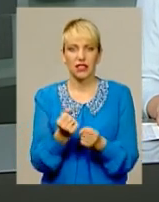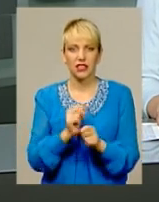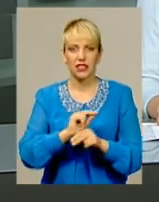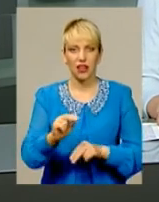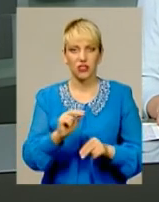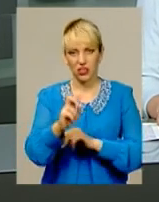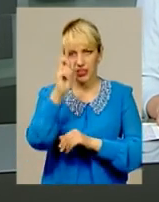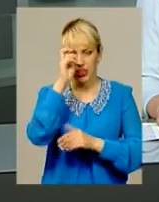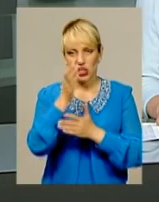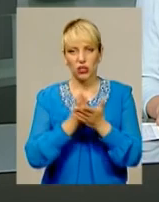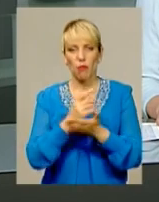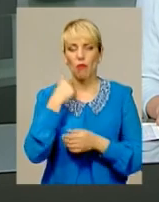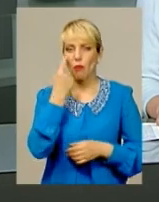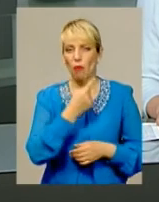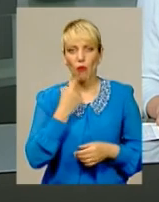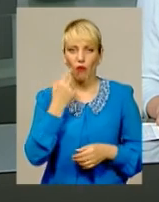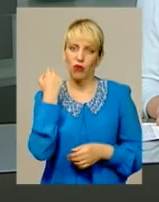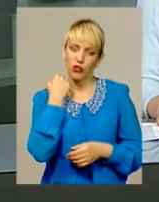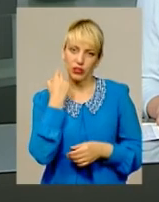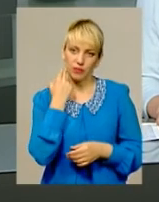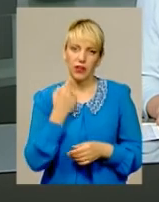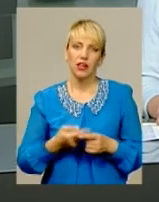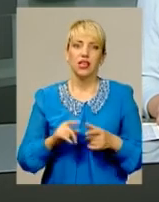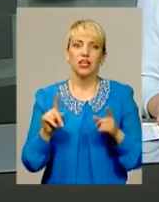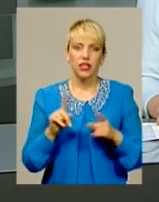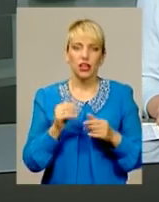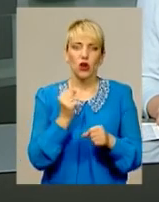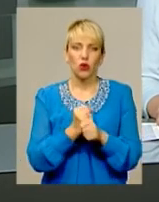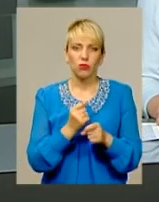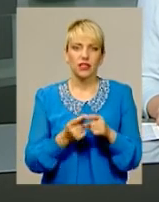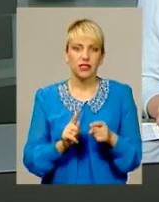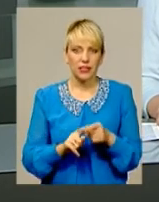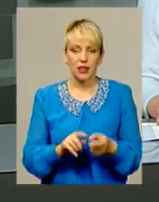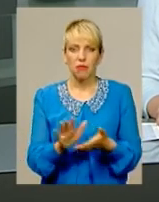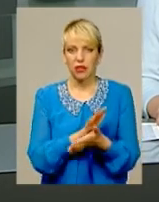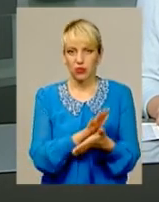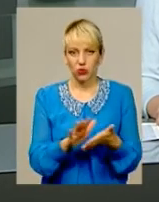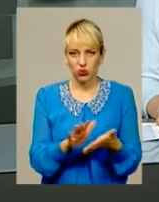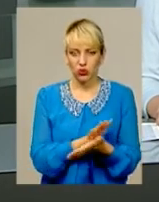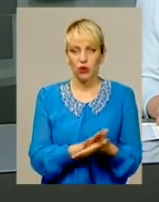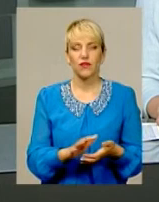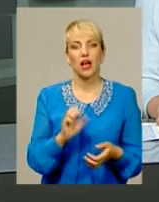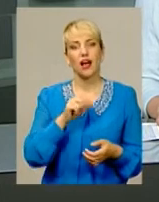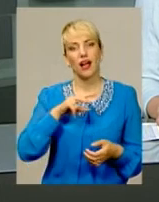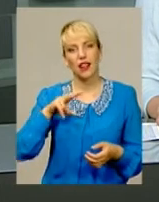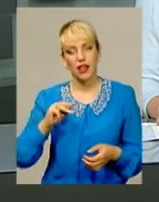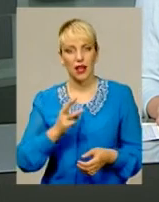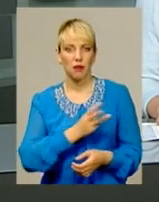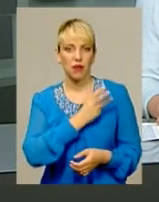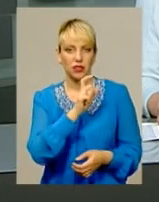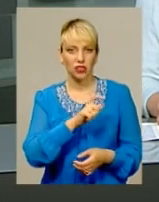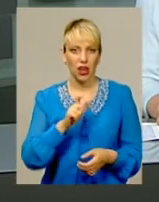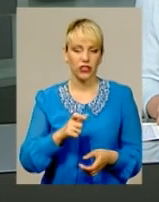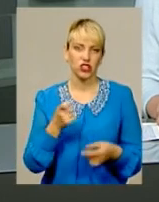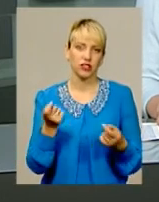держслужбовців мови, підданих британської корони. І роблять це абсолютно безкоштовно. Але от бажаючих поки що